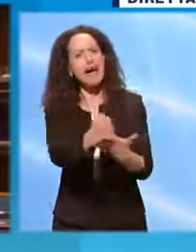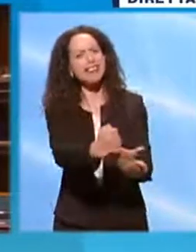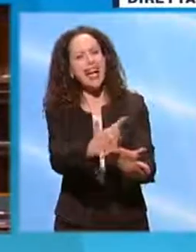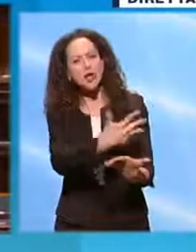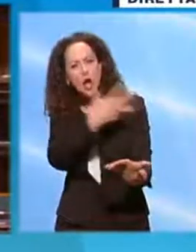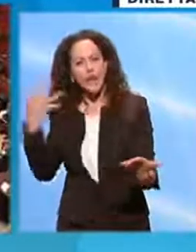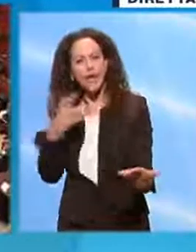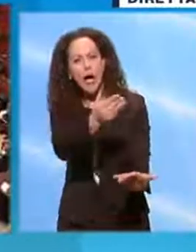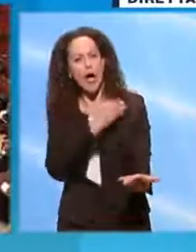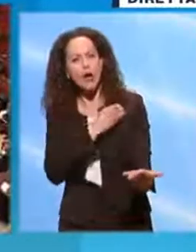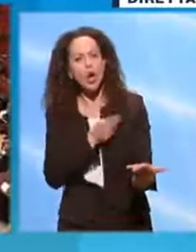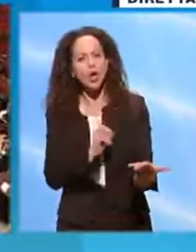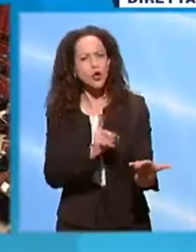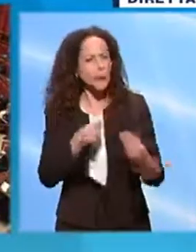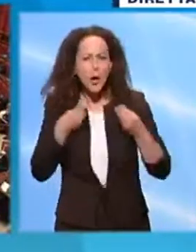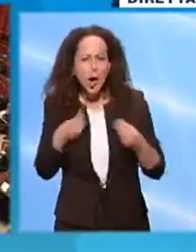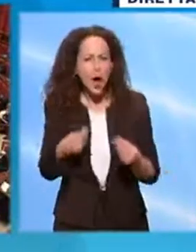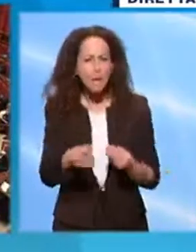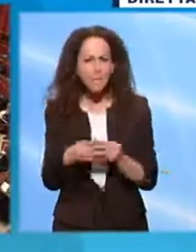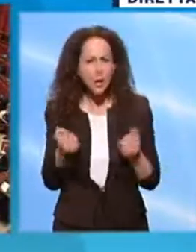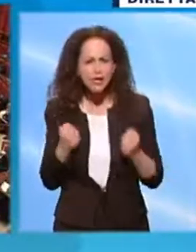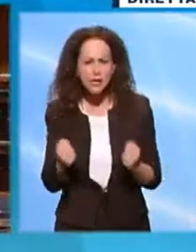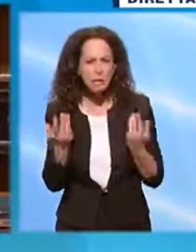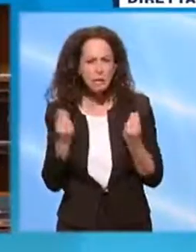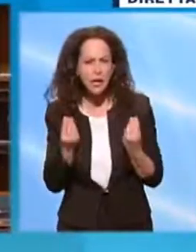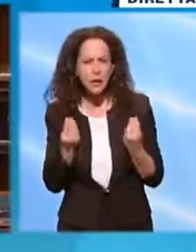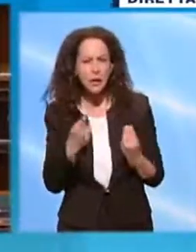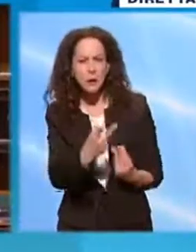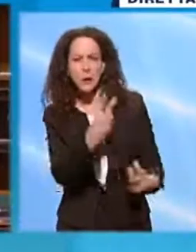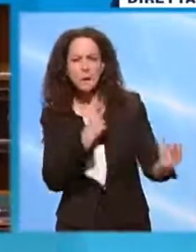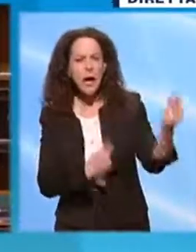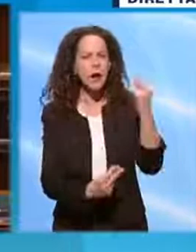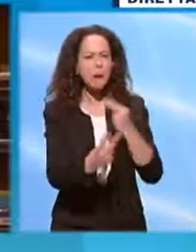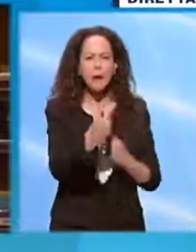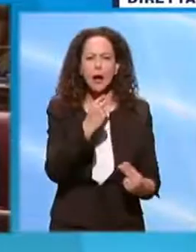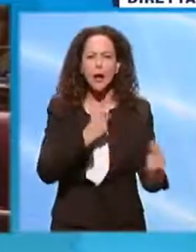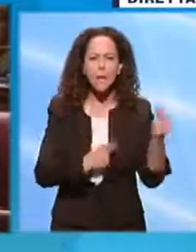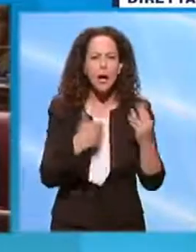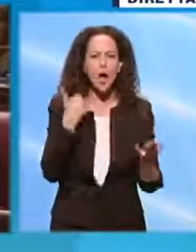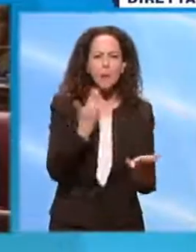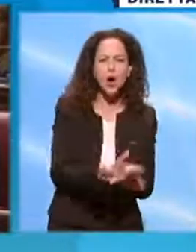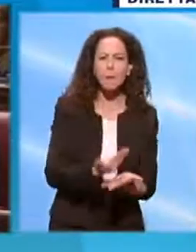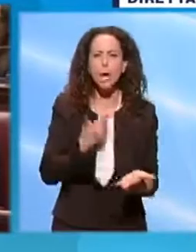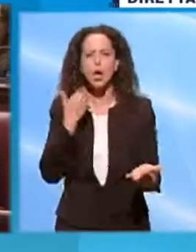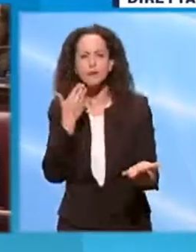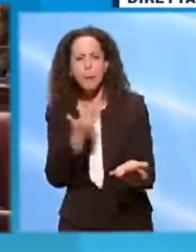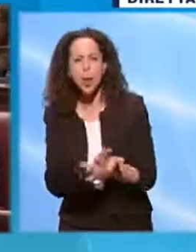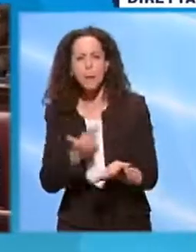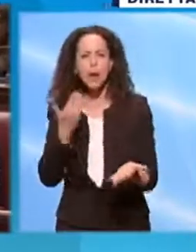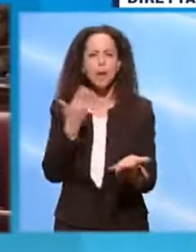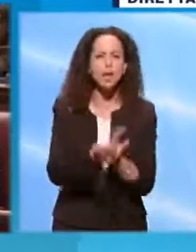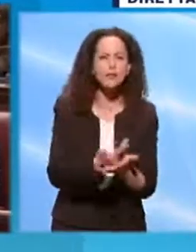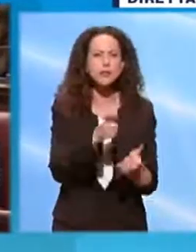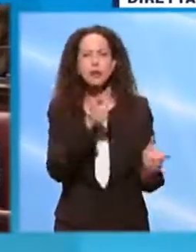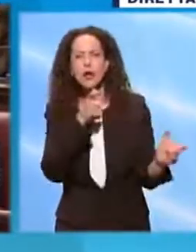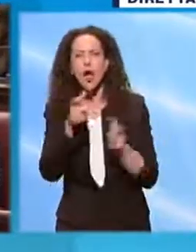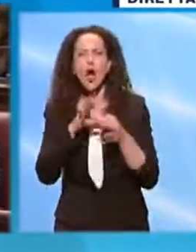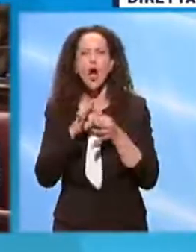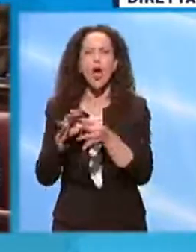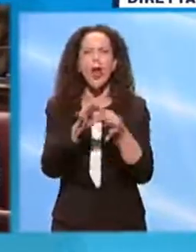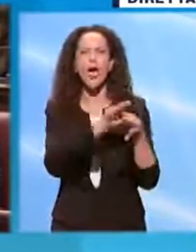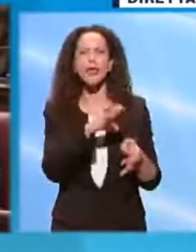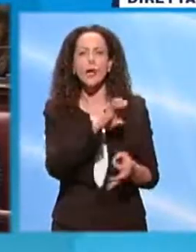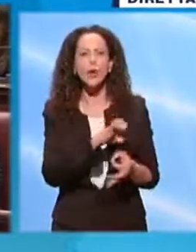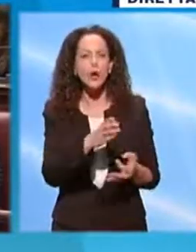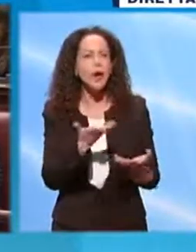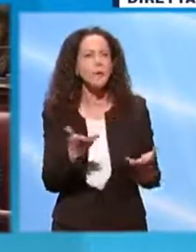Come è possibile? Ci viene a parlare di tante proposte che ha fatto ai colleghi europei, ne siamo fieri, ma ci può dire